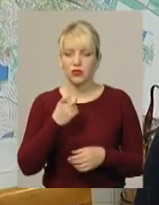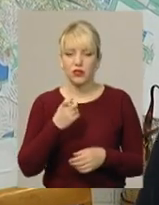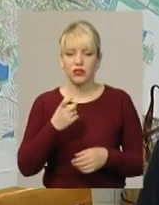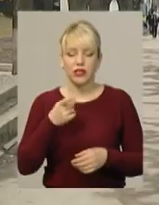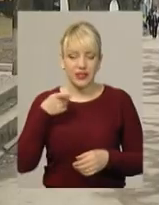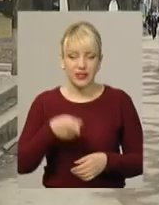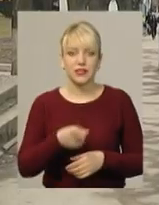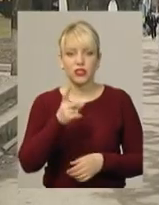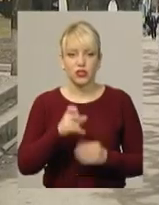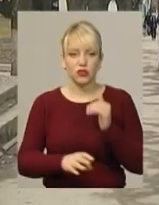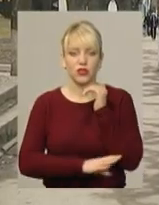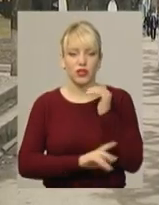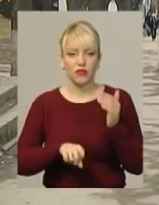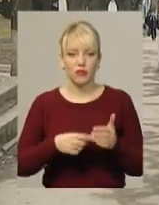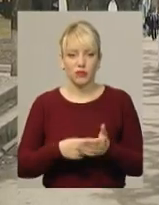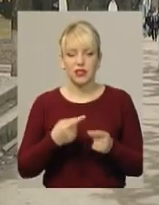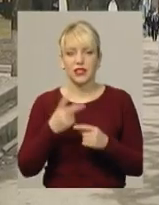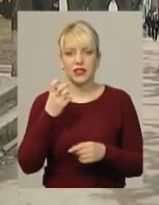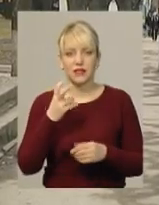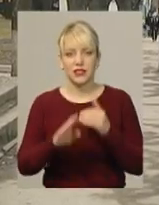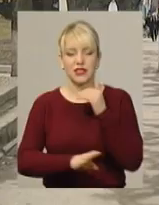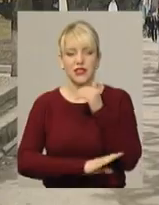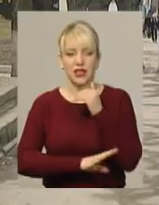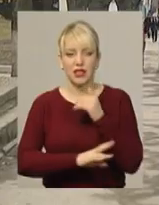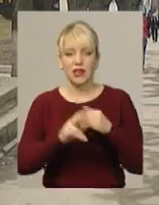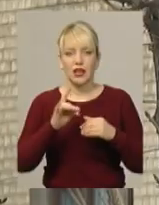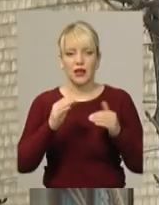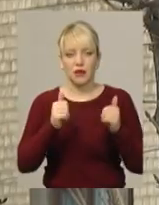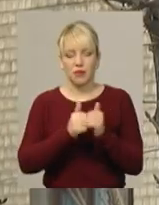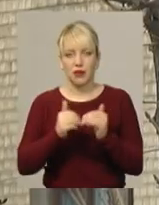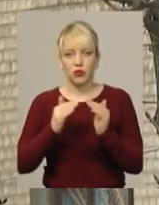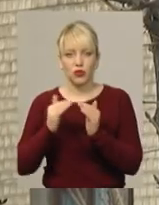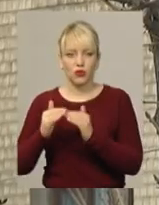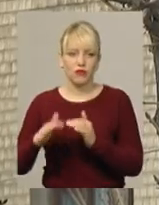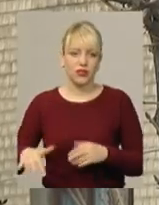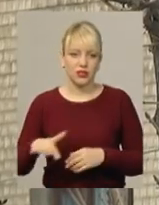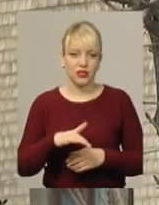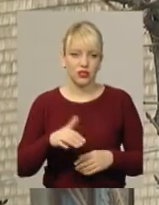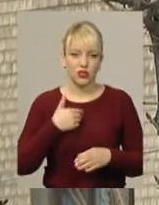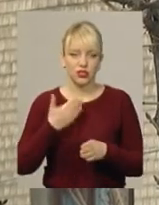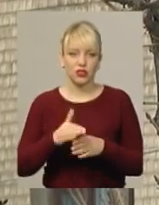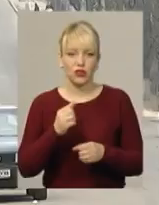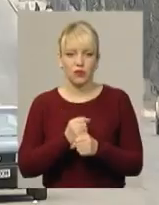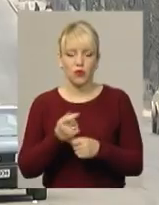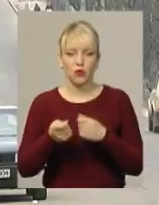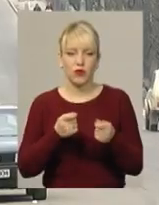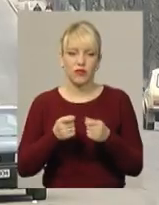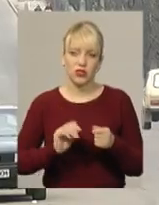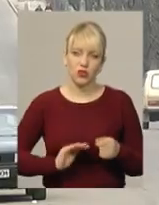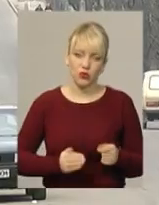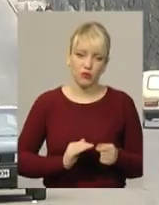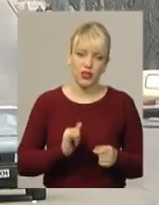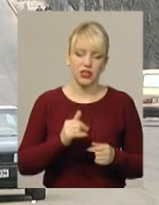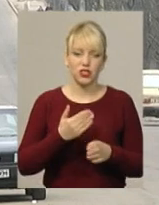дерев по місту і близько 200 дерев по прибудинкових територіях. Частково робили в управляющій компанії, частково